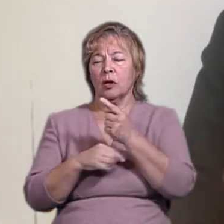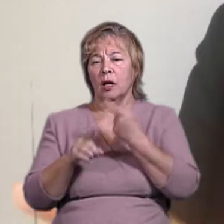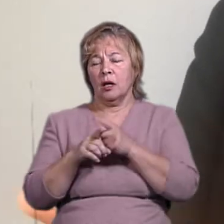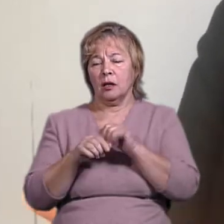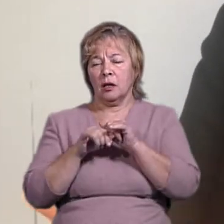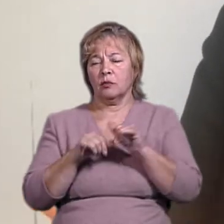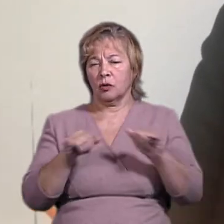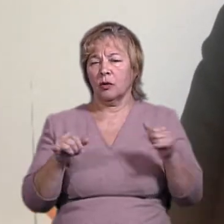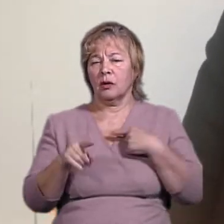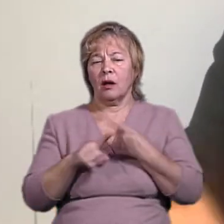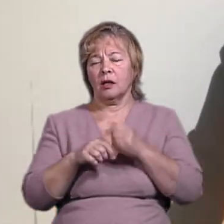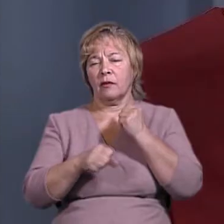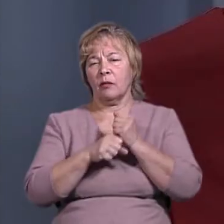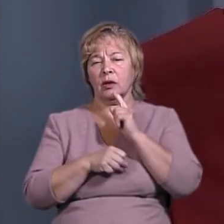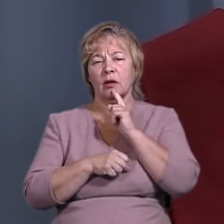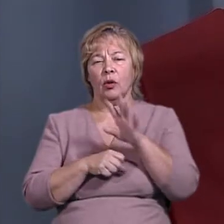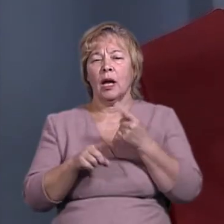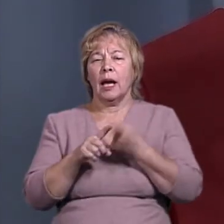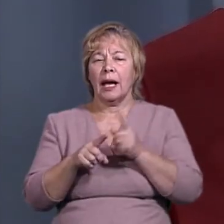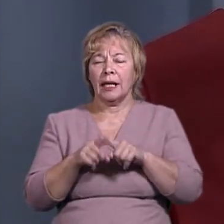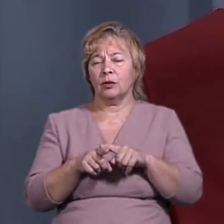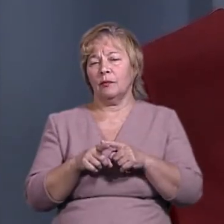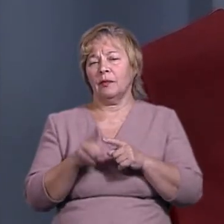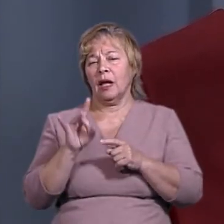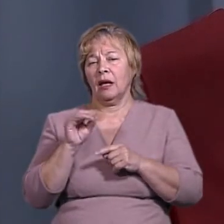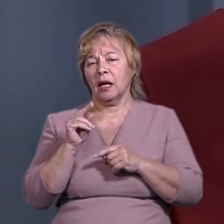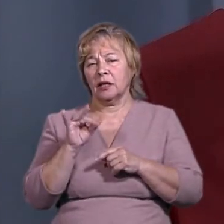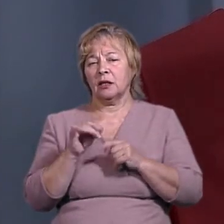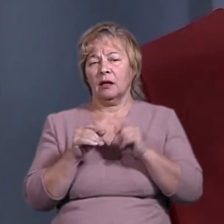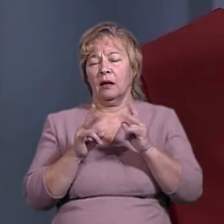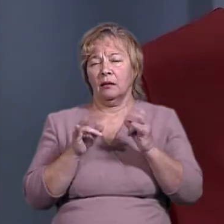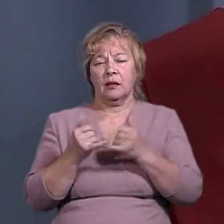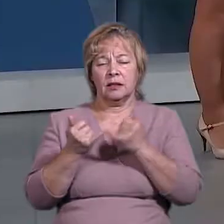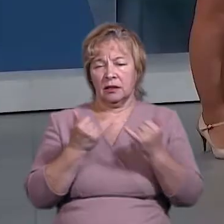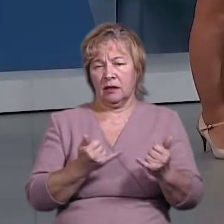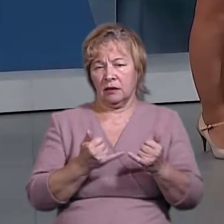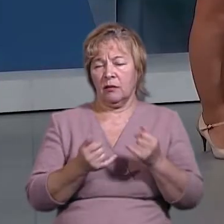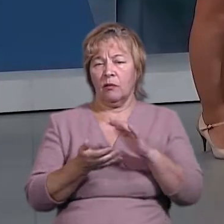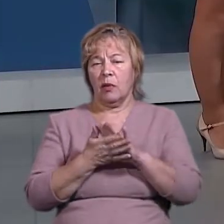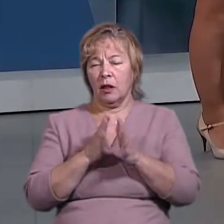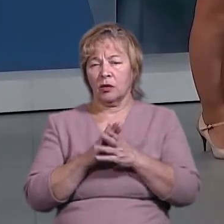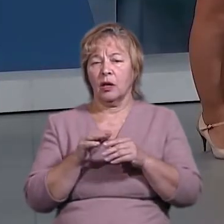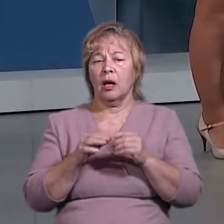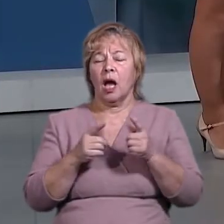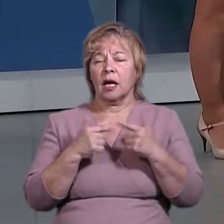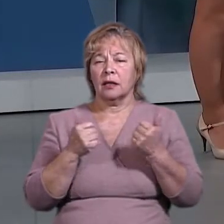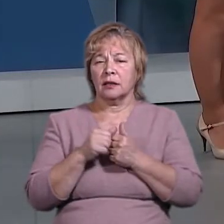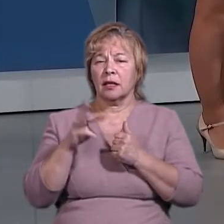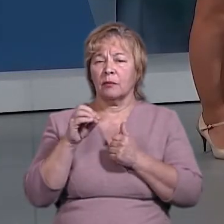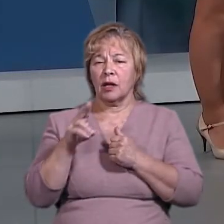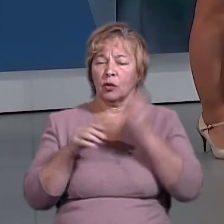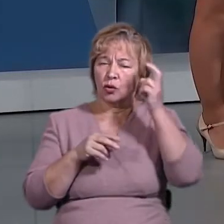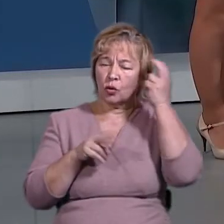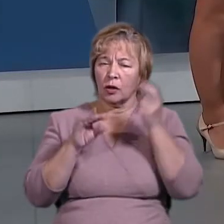фейків. Я цього робити не буду. Це комунікаційні речі, станом на зараз, і організація медіа, кампанії чорного